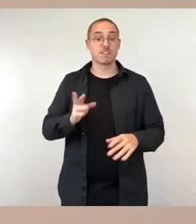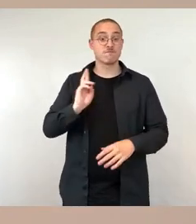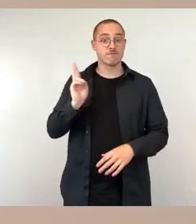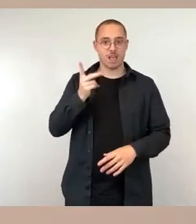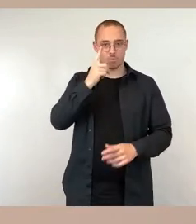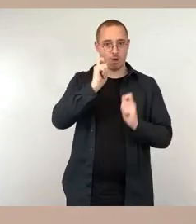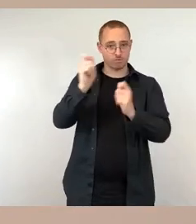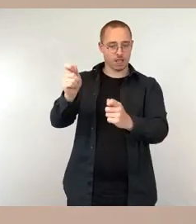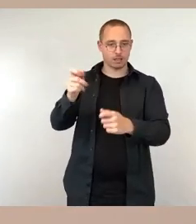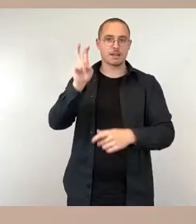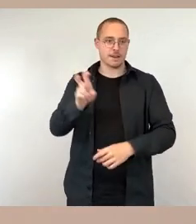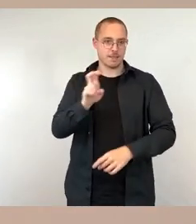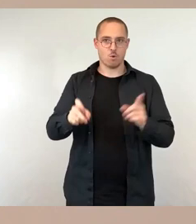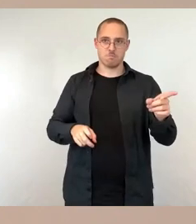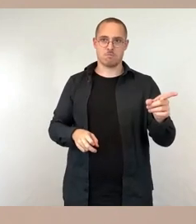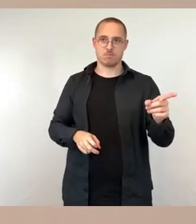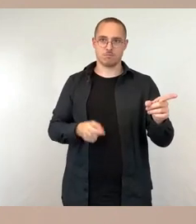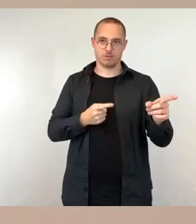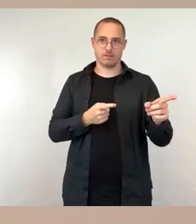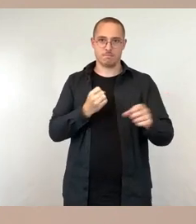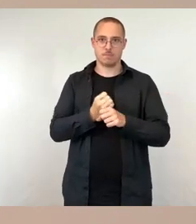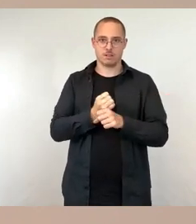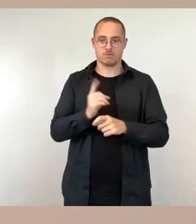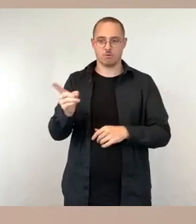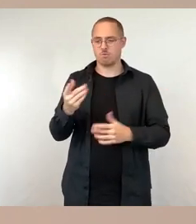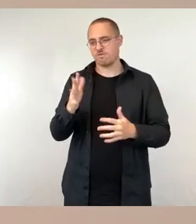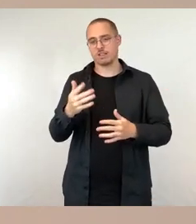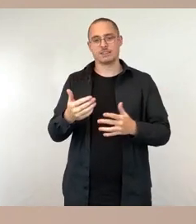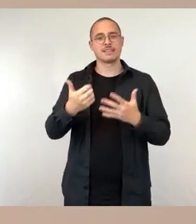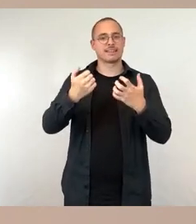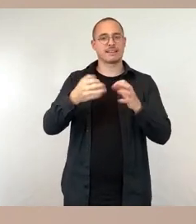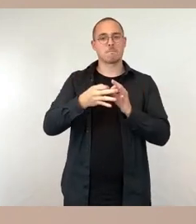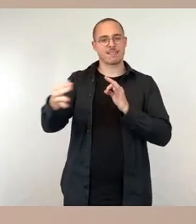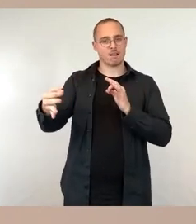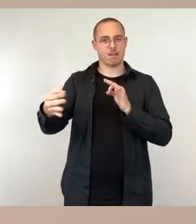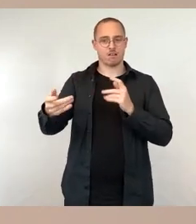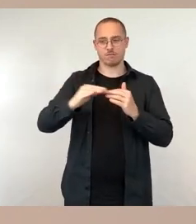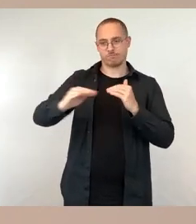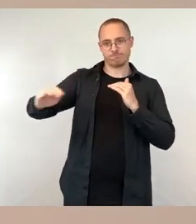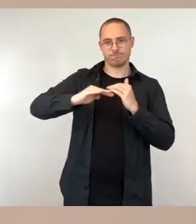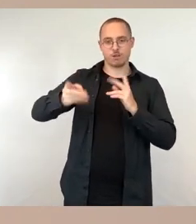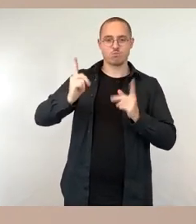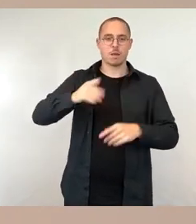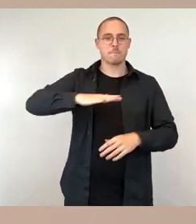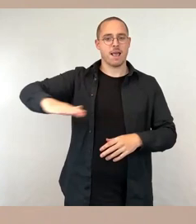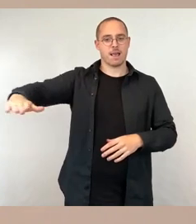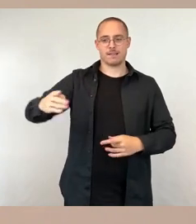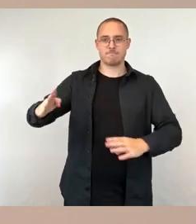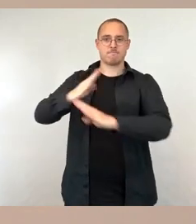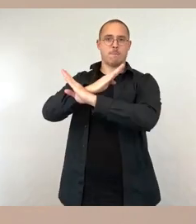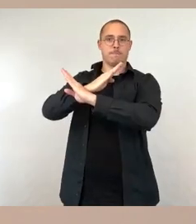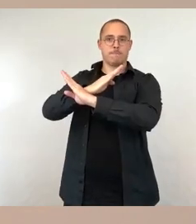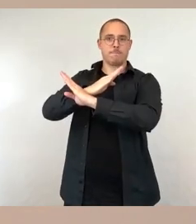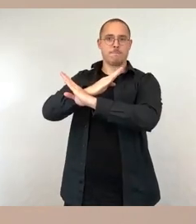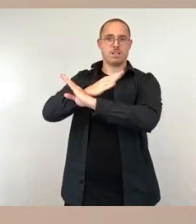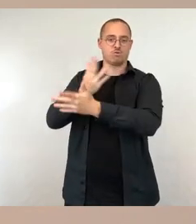mussten dort auf einer Länge von etwa 60 Metern das Parken abgeordnet. Es gibt dafür eine verkehrsrechtliche Anordnung, wie